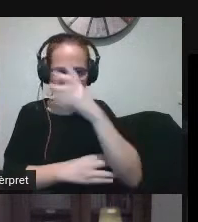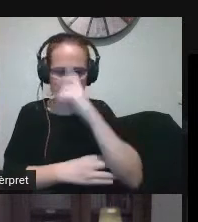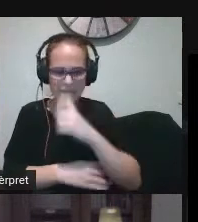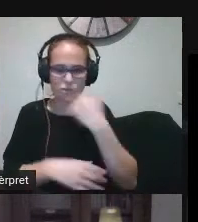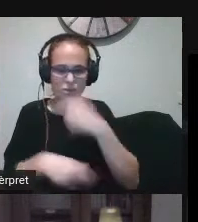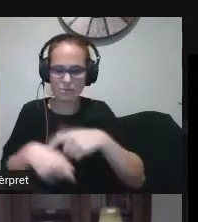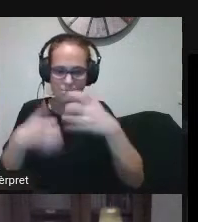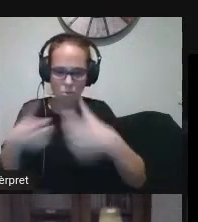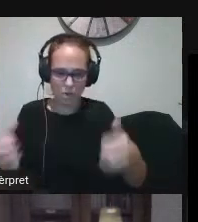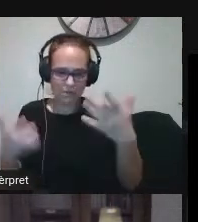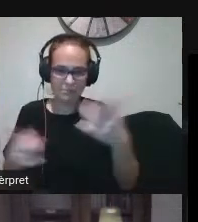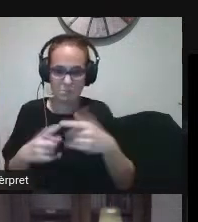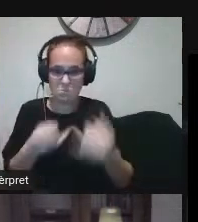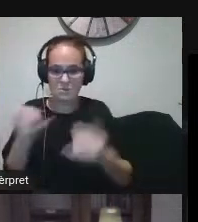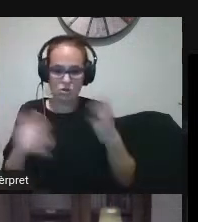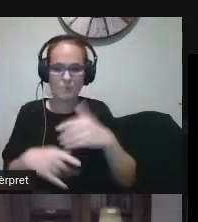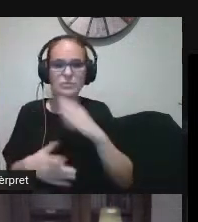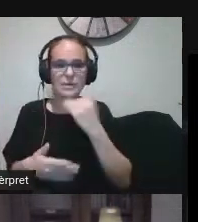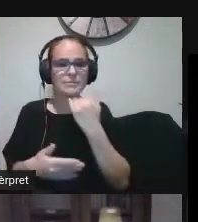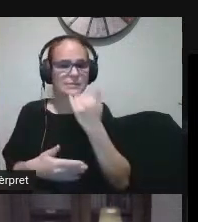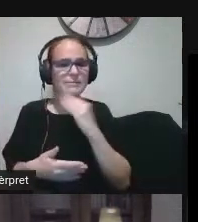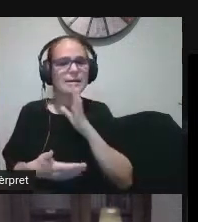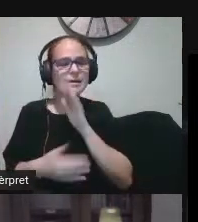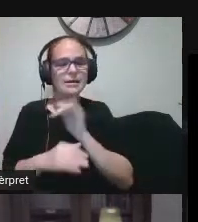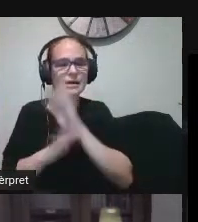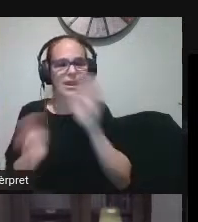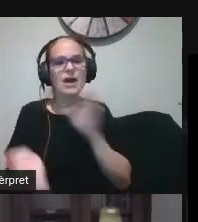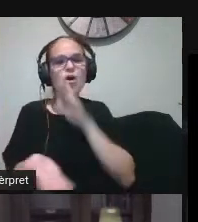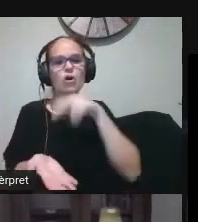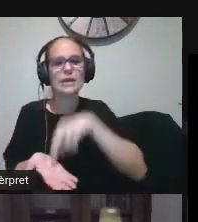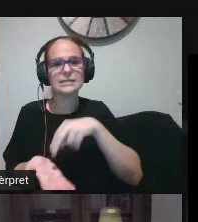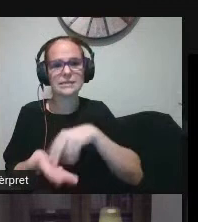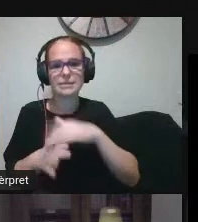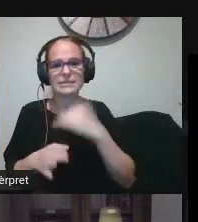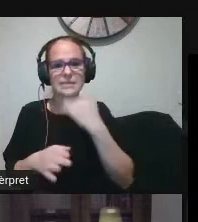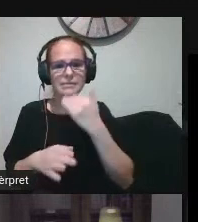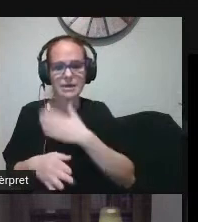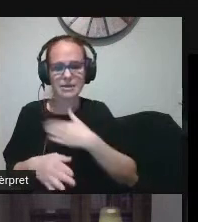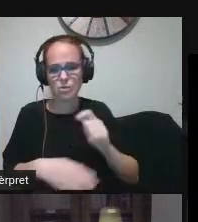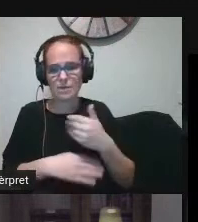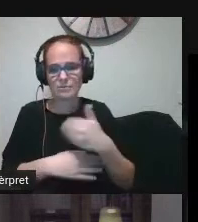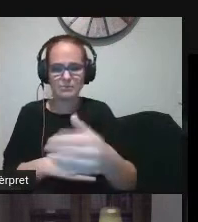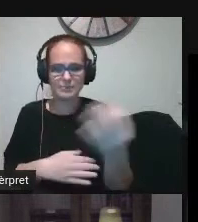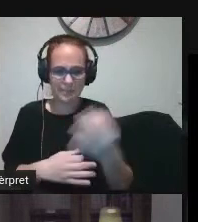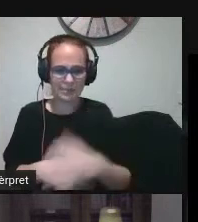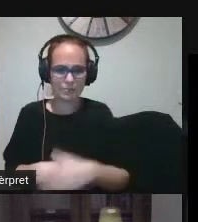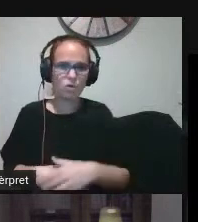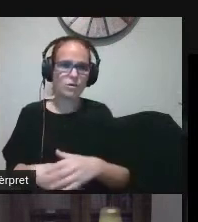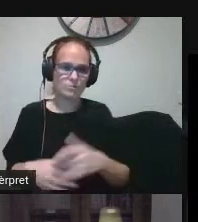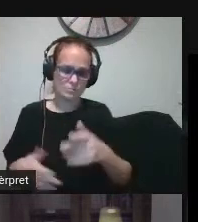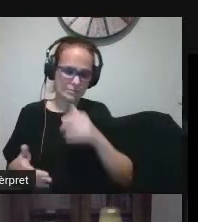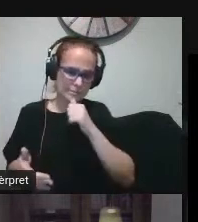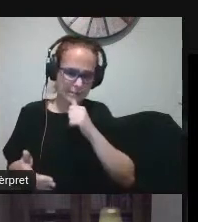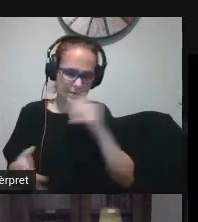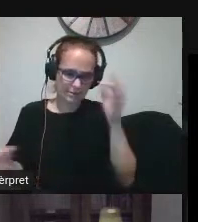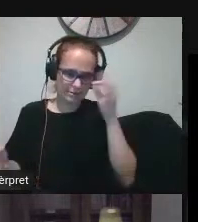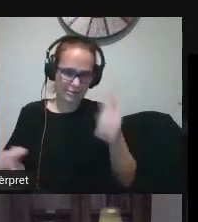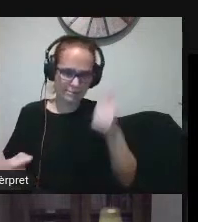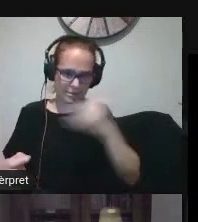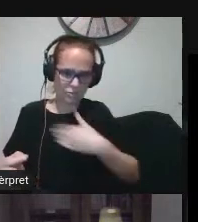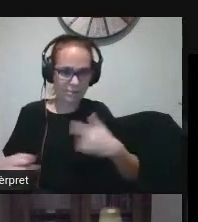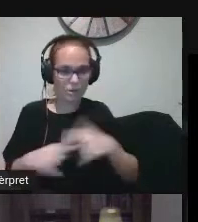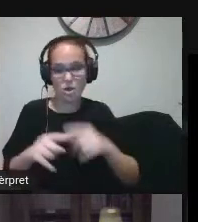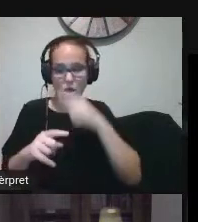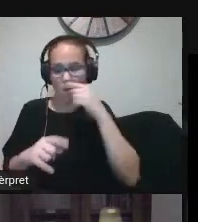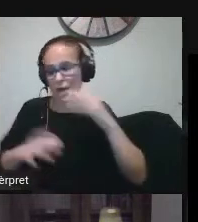problema però el que hem de tenir clar és on estem ara per poder marcar la ruta cap a on volem anar però això encara ens agradaria aterrar una mica més perquè això algú em dirà però això deu